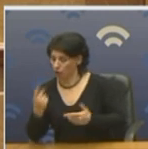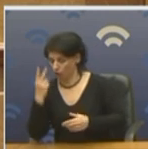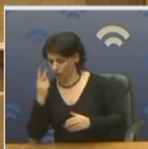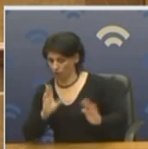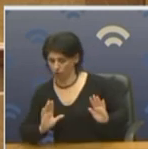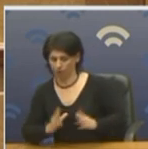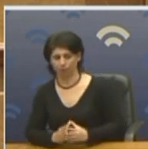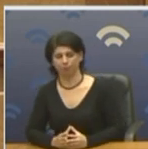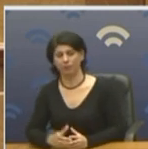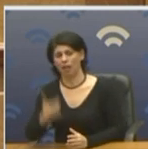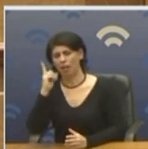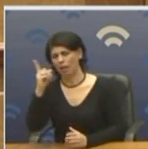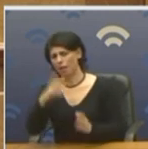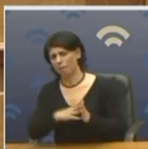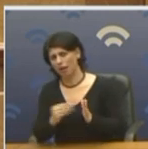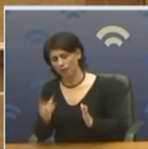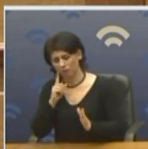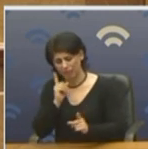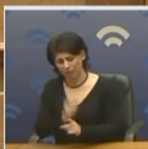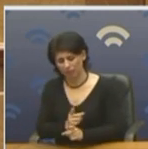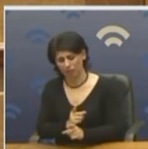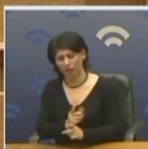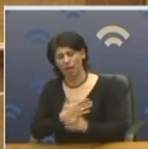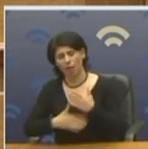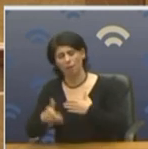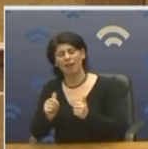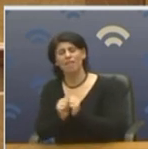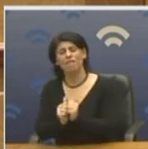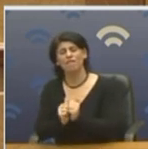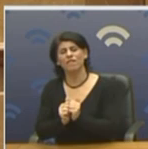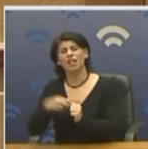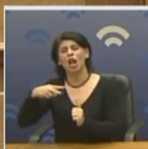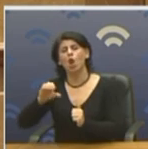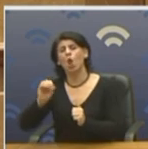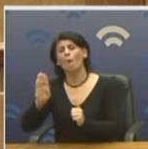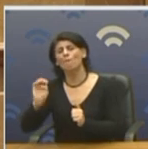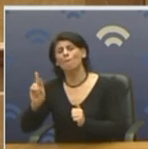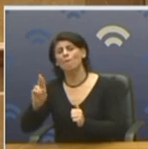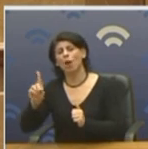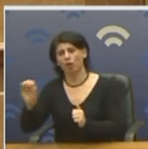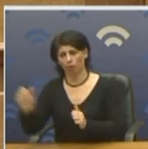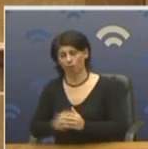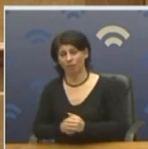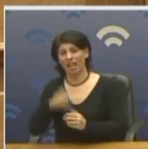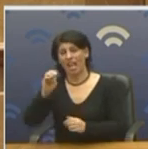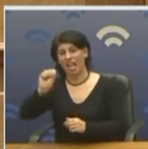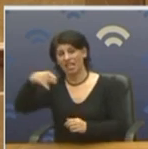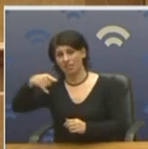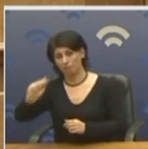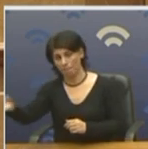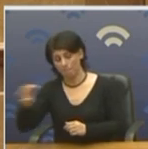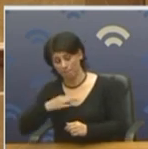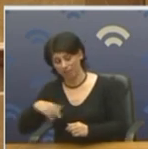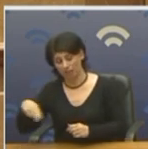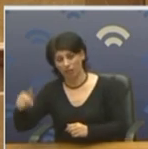συγκεκριμένο, Ανδρέα, φίλε μου Λοβέρδο. ΕΣΠΑ. Το ΕΣΠΑ. Πείτε μου εσείς εδώ, συνάδελφοι,